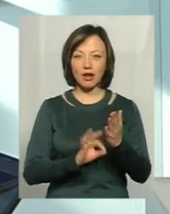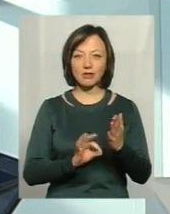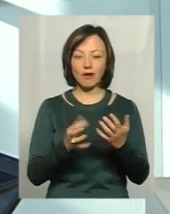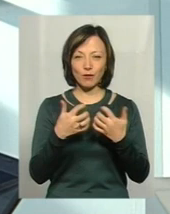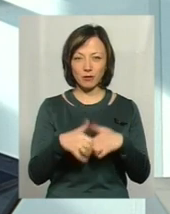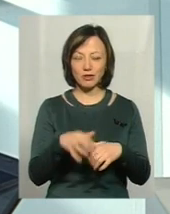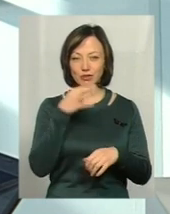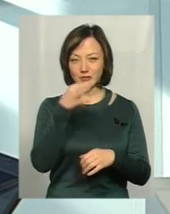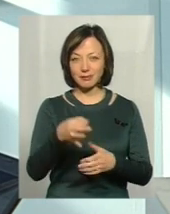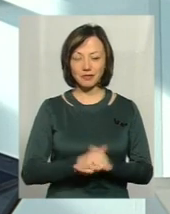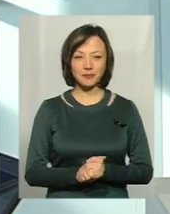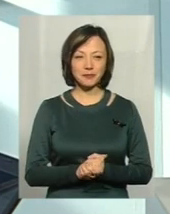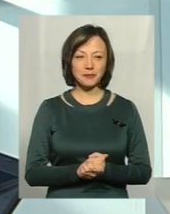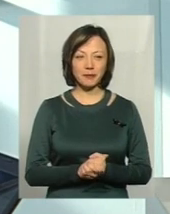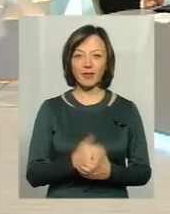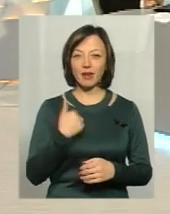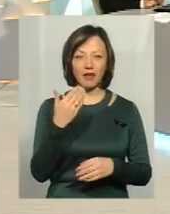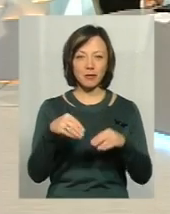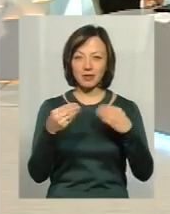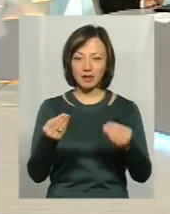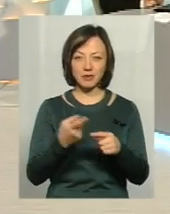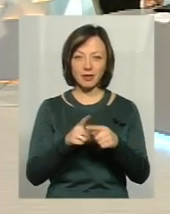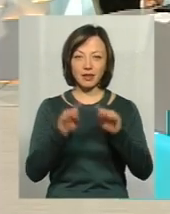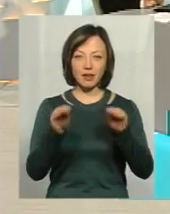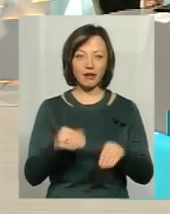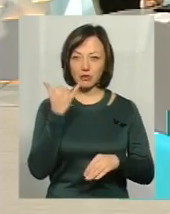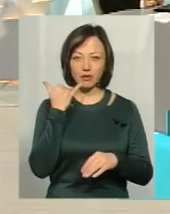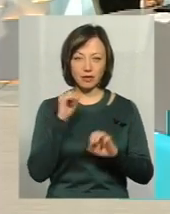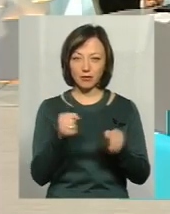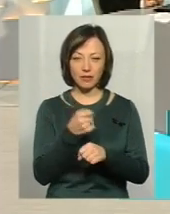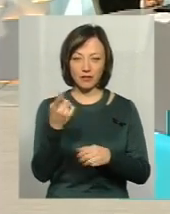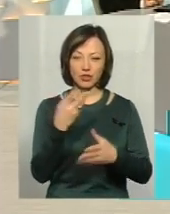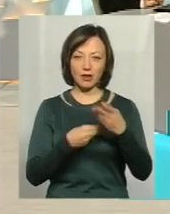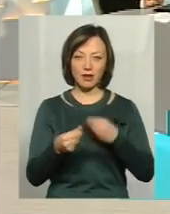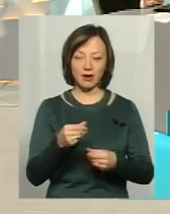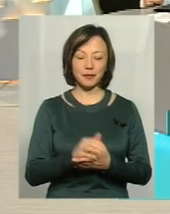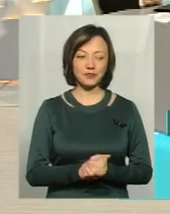автоматі почала говорити, що я вам не дам, тому що які дани по телефону, ви шахраї.